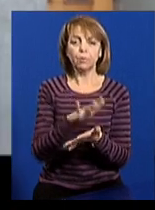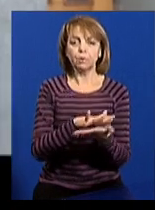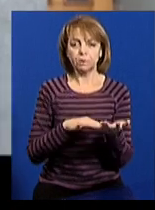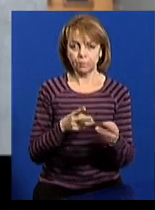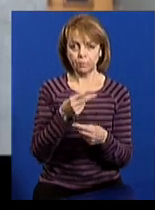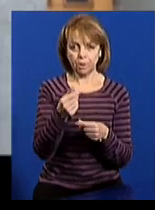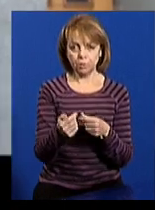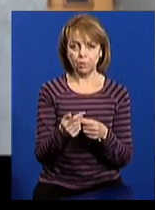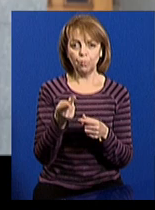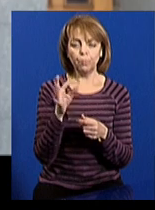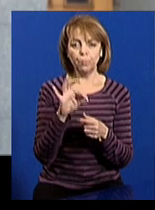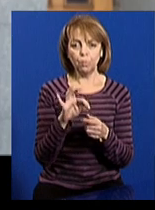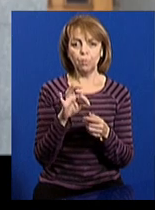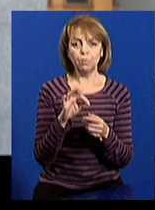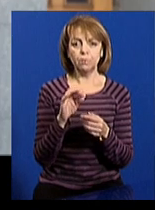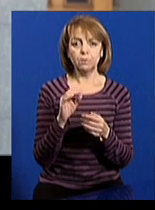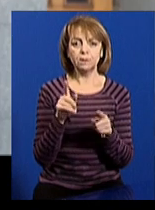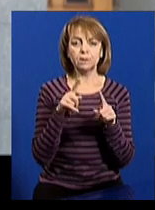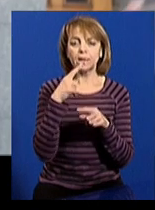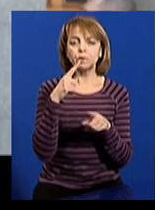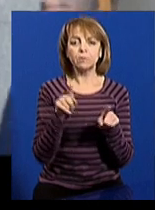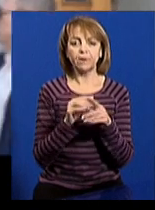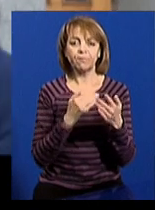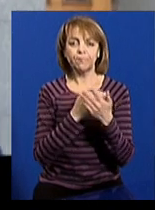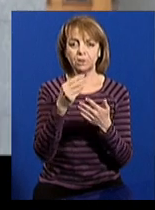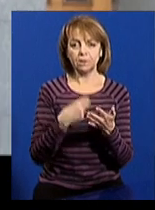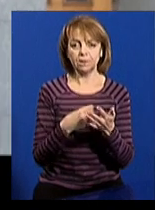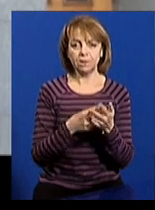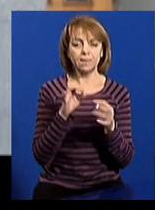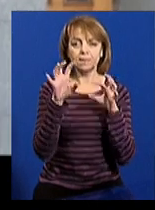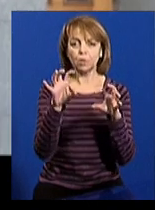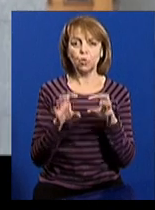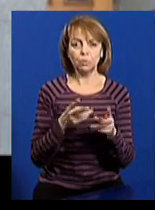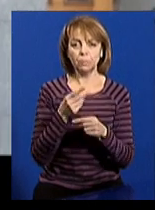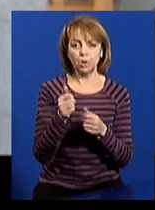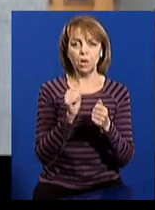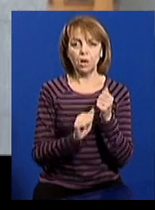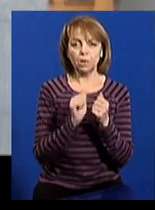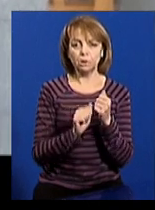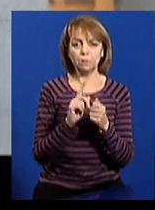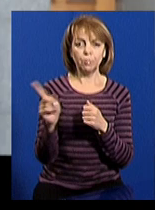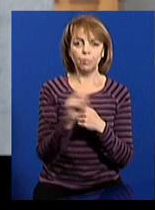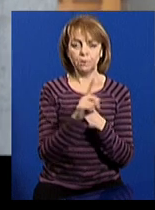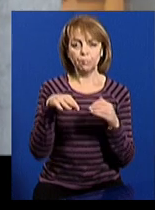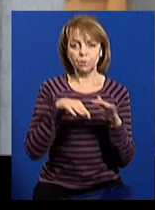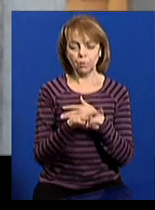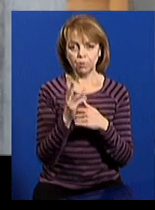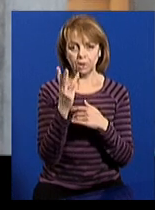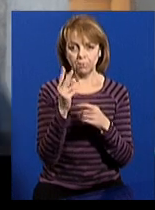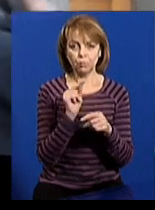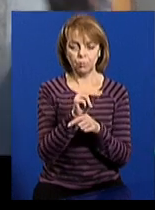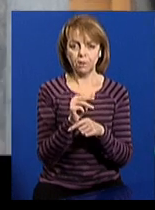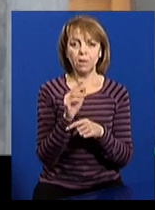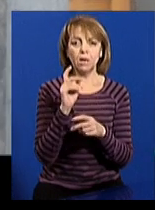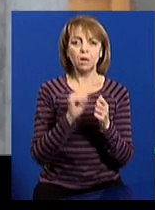сплачувати по, скажімо так, завищеній вартісті. Незаконно сплачують кожного поїздку в метро 3 гривні, кожну